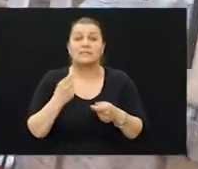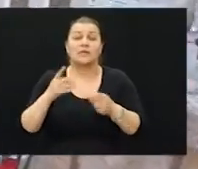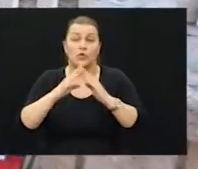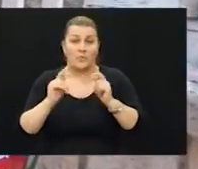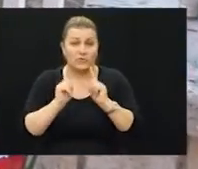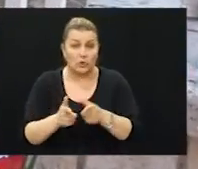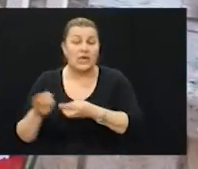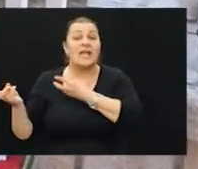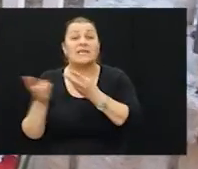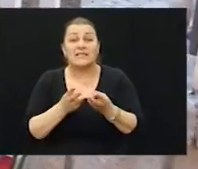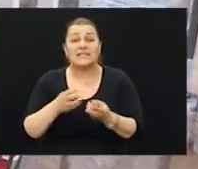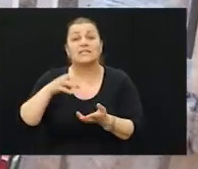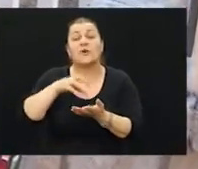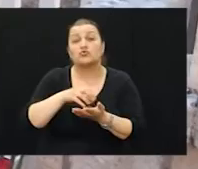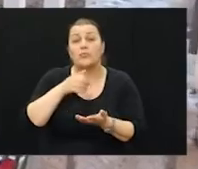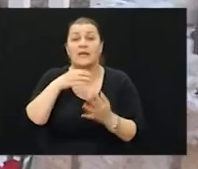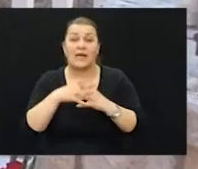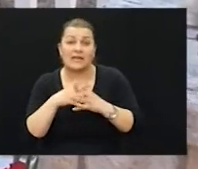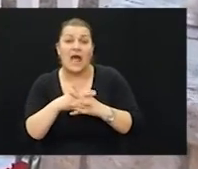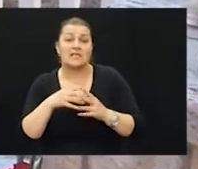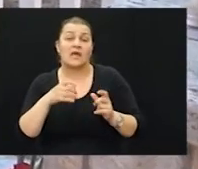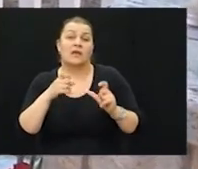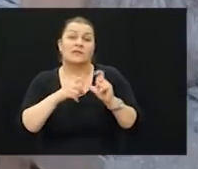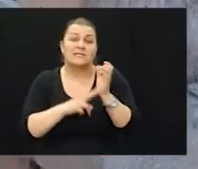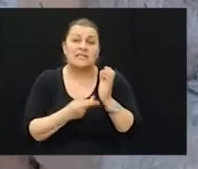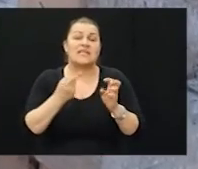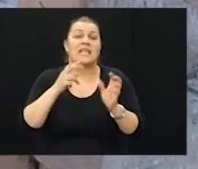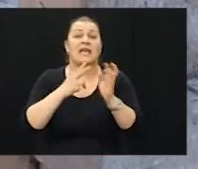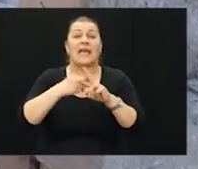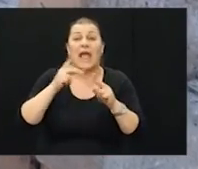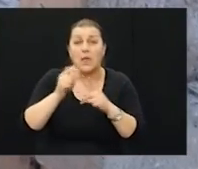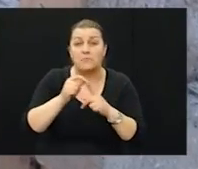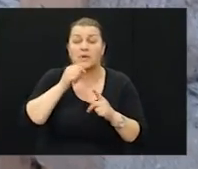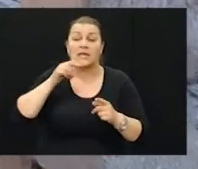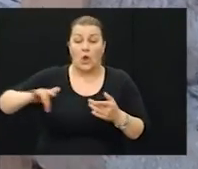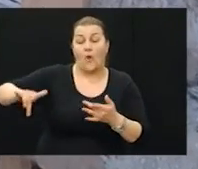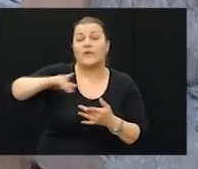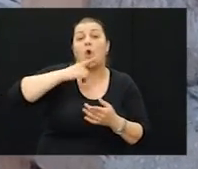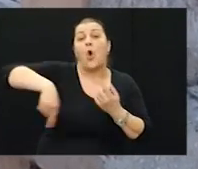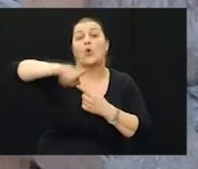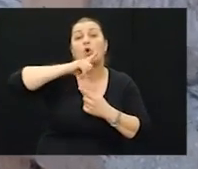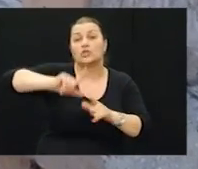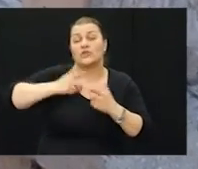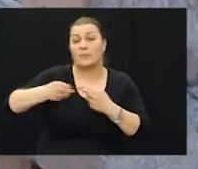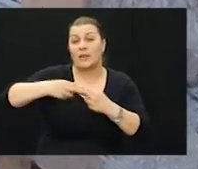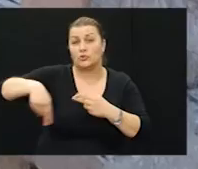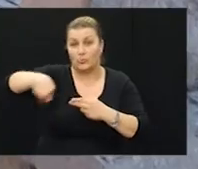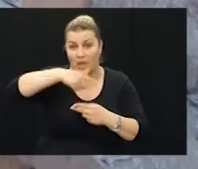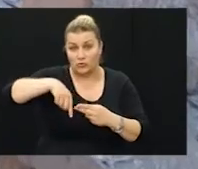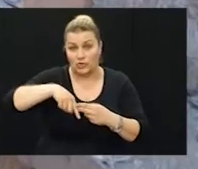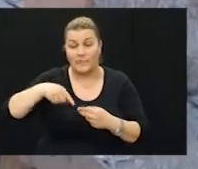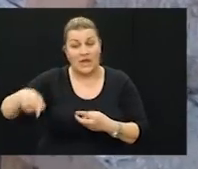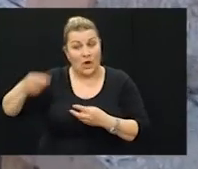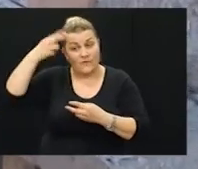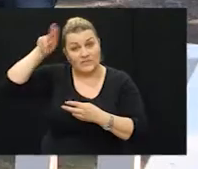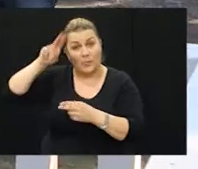domovinskog rata iz aslanstva Županije, općine Hrvace i grada, sinja, djelatnici HEPA te mještane naselja oko Peruće. Na spomen obježa poglednog